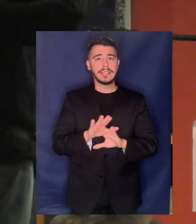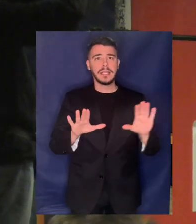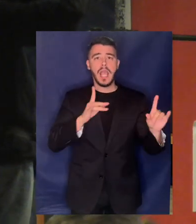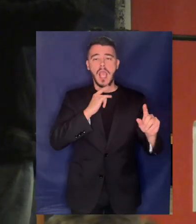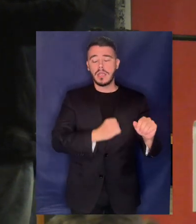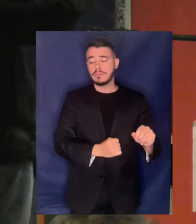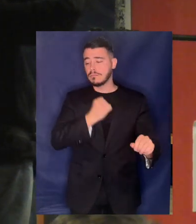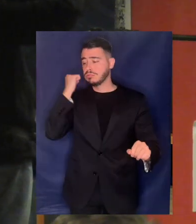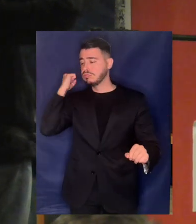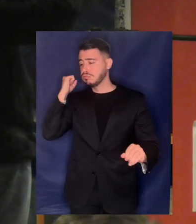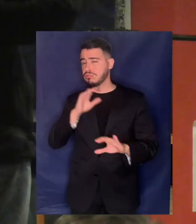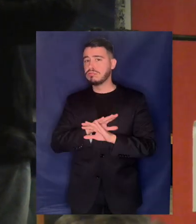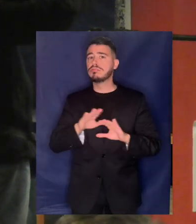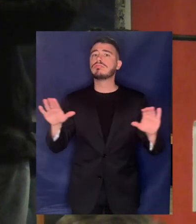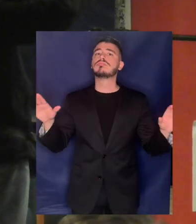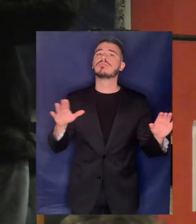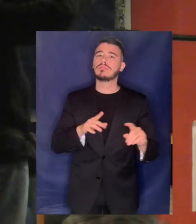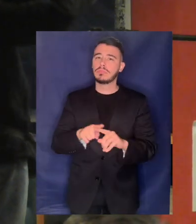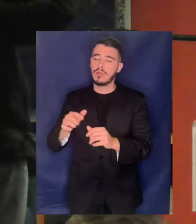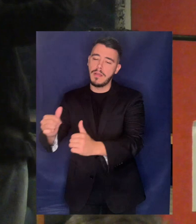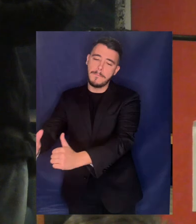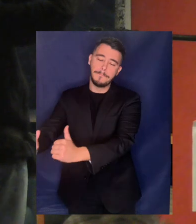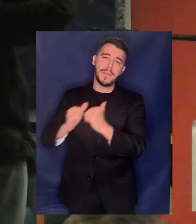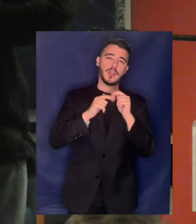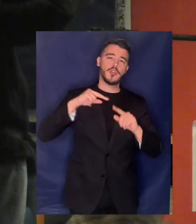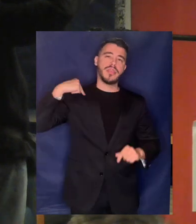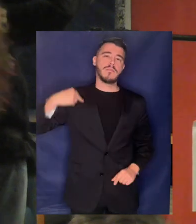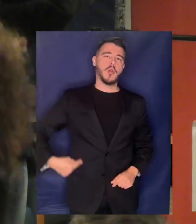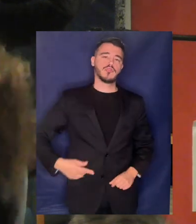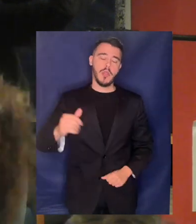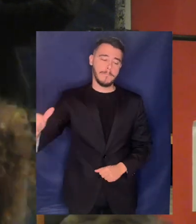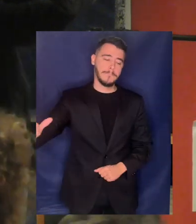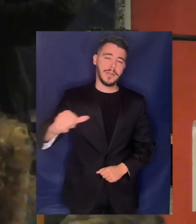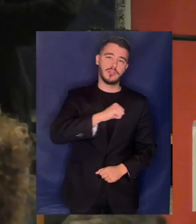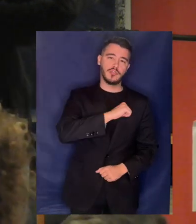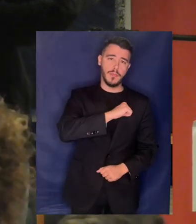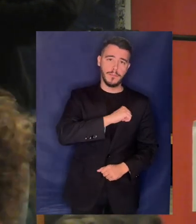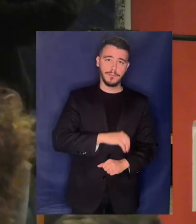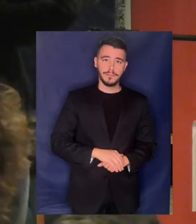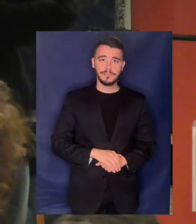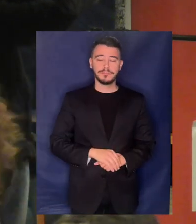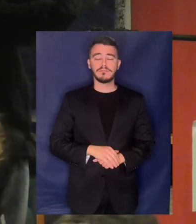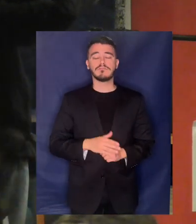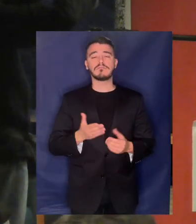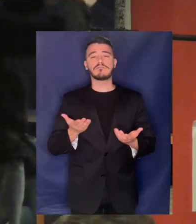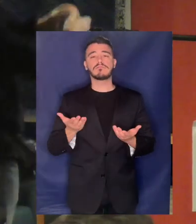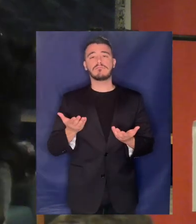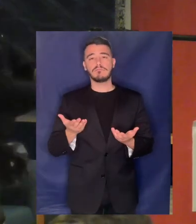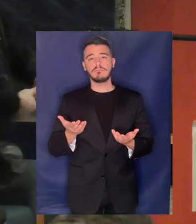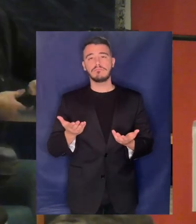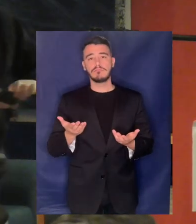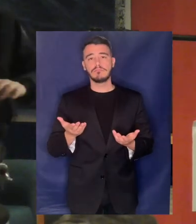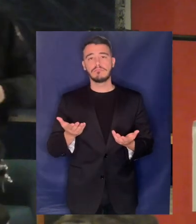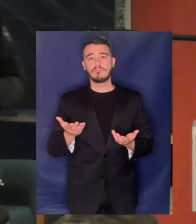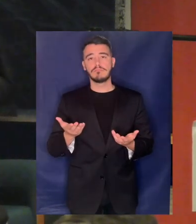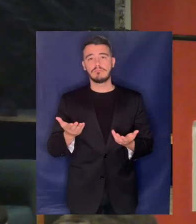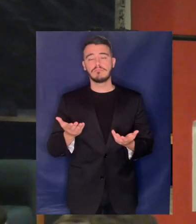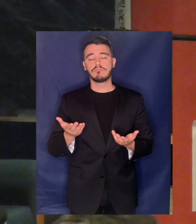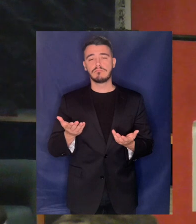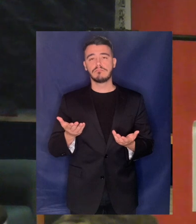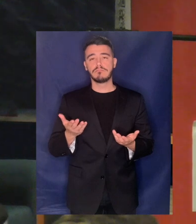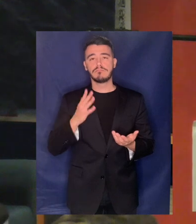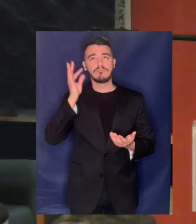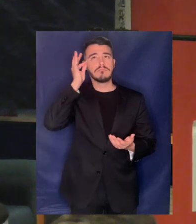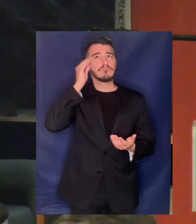από ιδιωτικοποίησης και ήταν ένα αποτέλεσμα στην τάση που υπήρχε στην